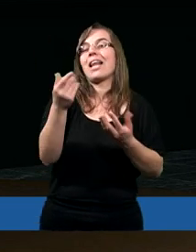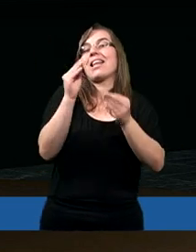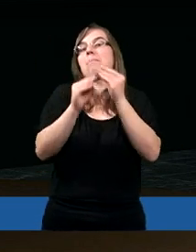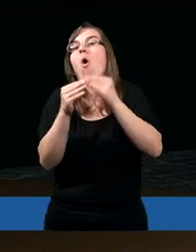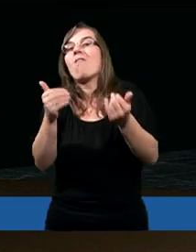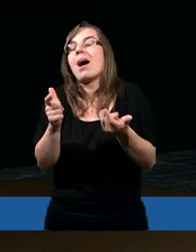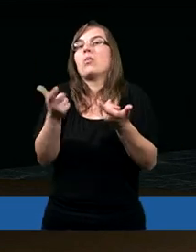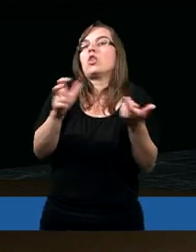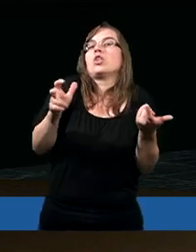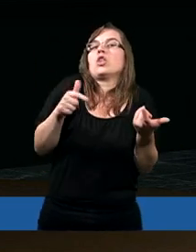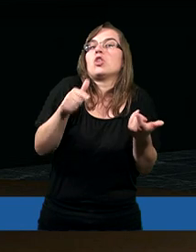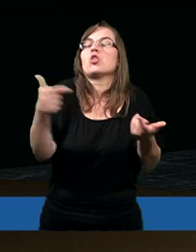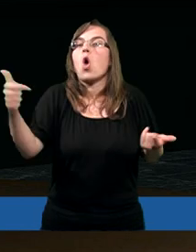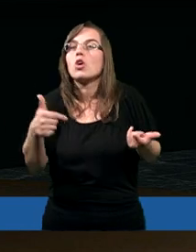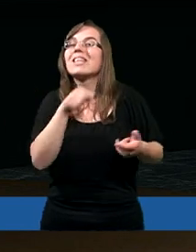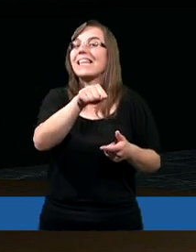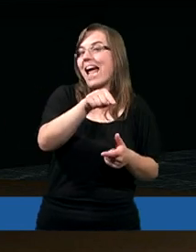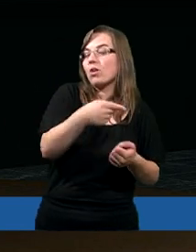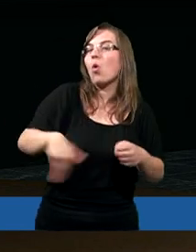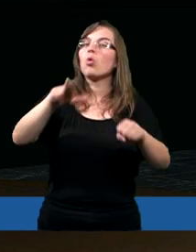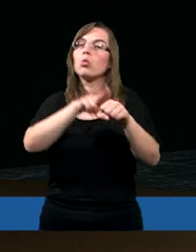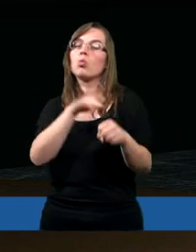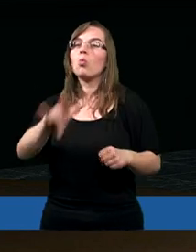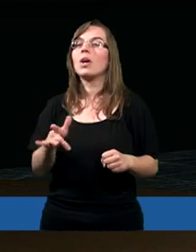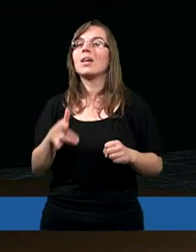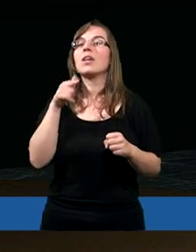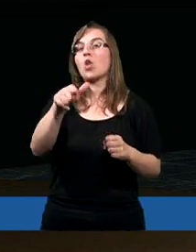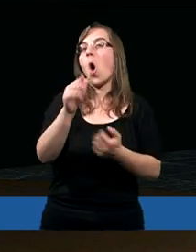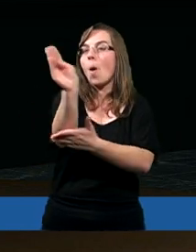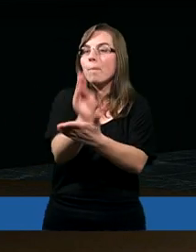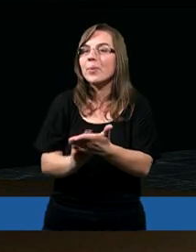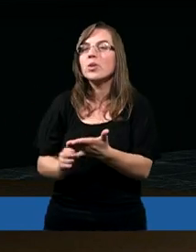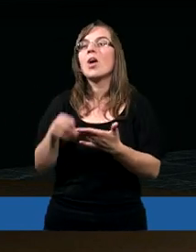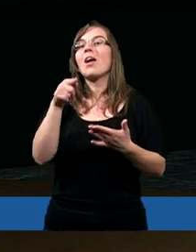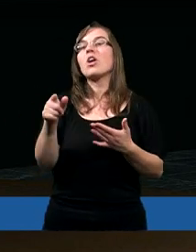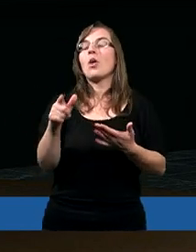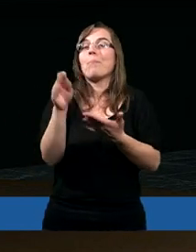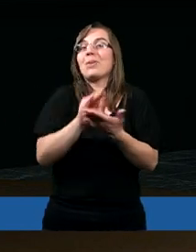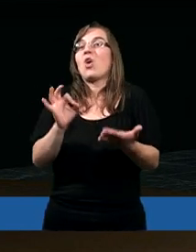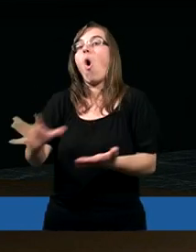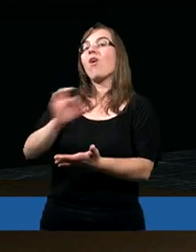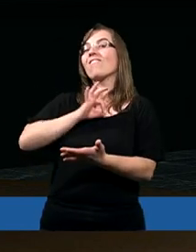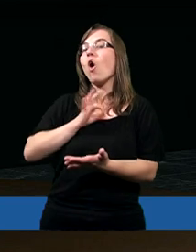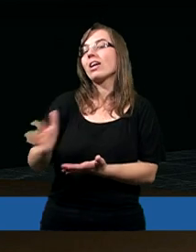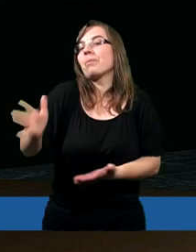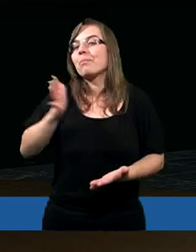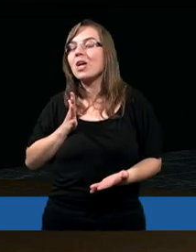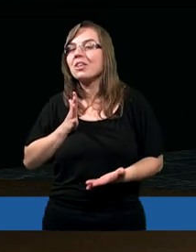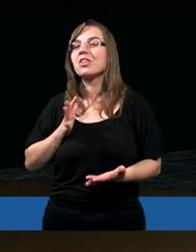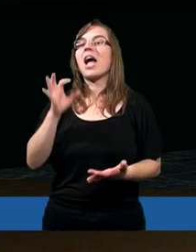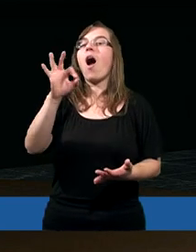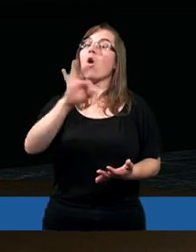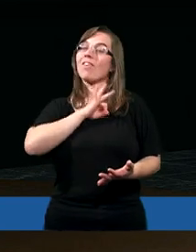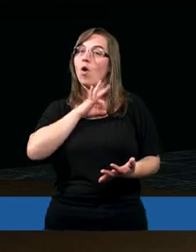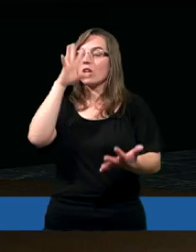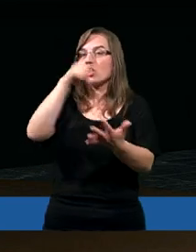mowa? Czy to dotyczy tego, który to pisze, czy on pisze o swoich przeżyciach, o swoich